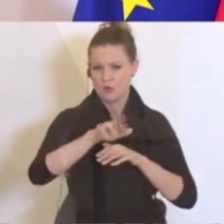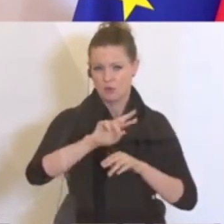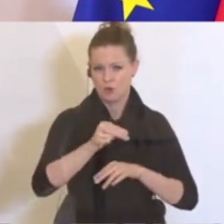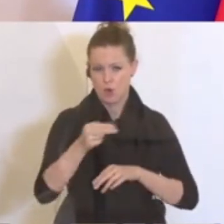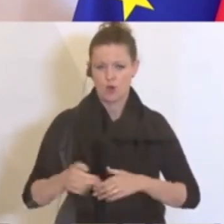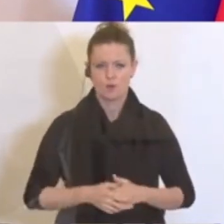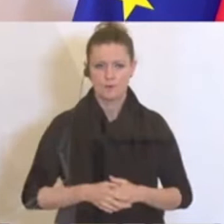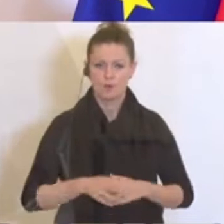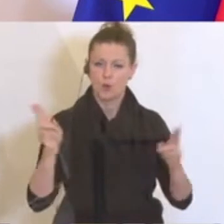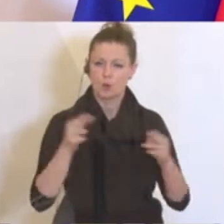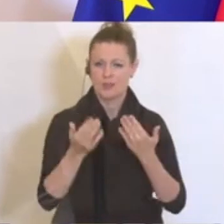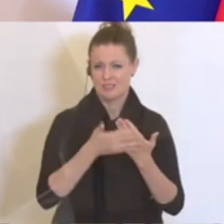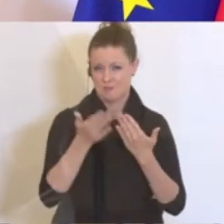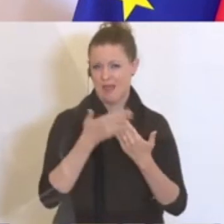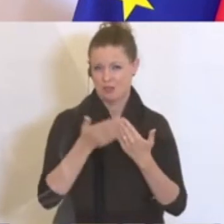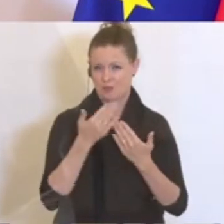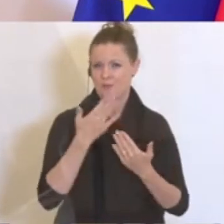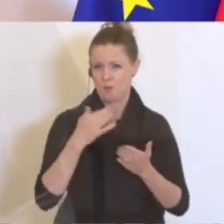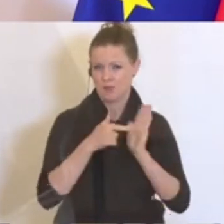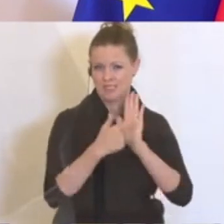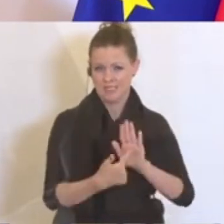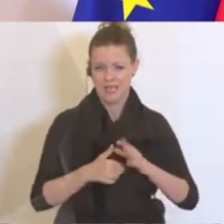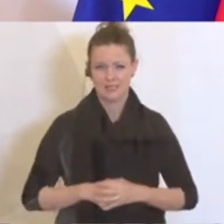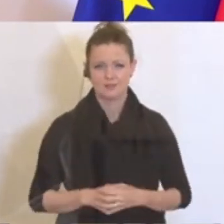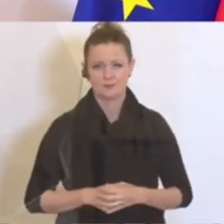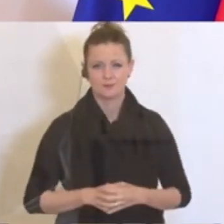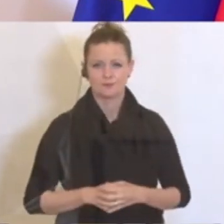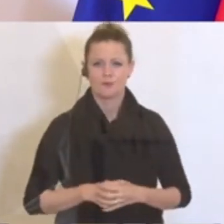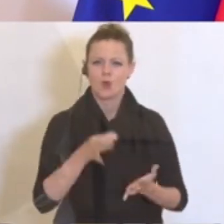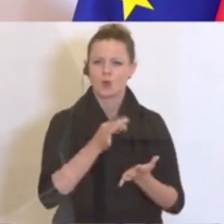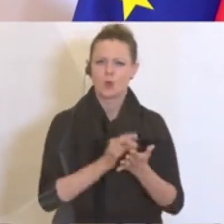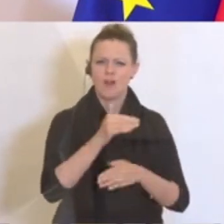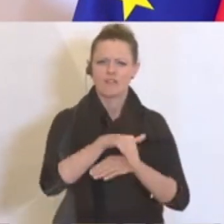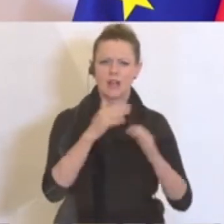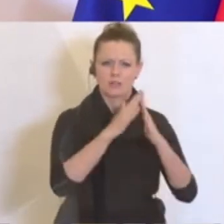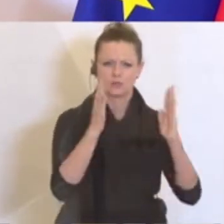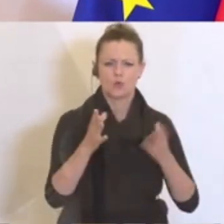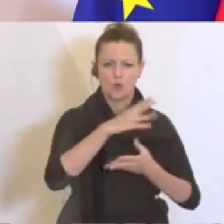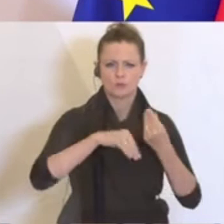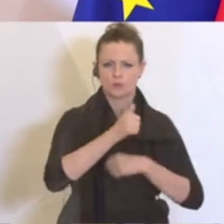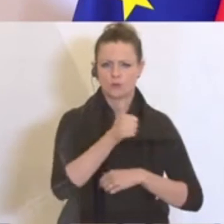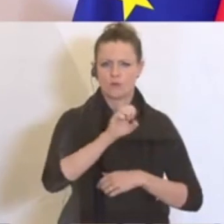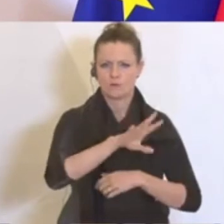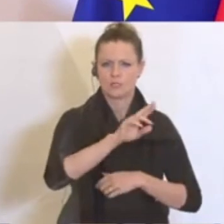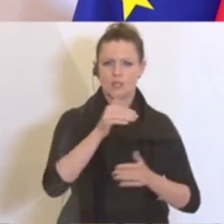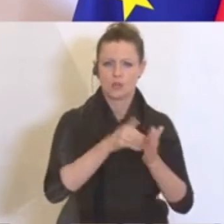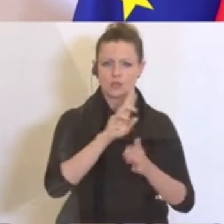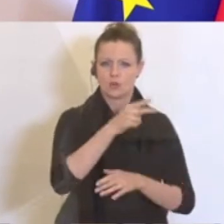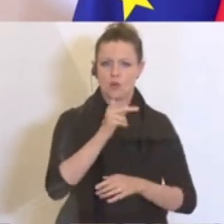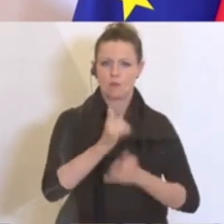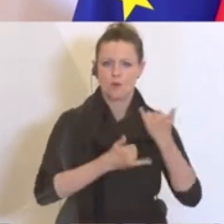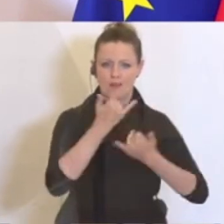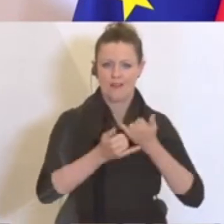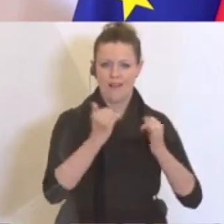da zwei kurze Beispiele zum Abschluss geben darf. Ein Dorfgasthaus, das einen Umsatz von 115.000 Euro im Jahr hat,